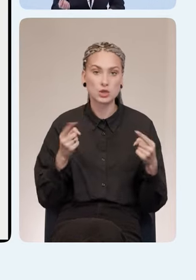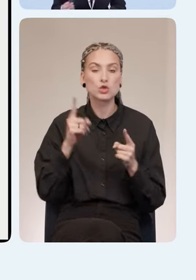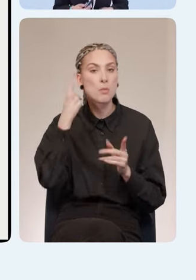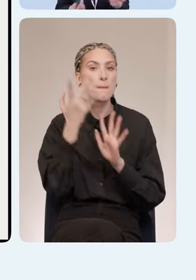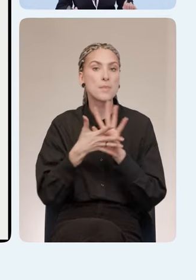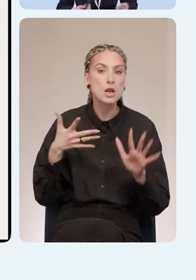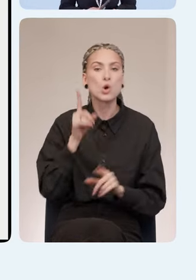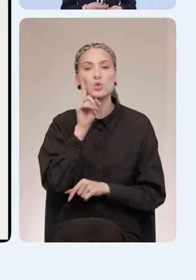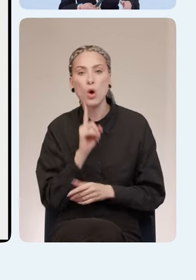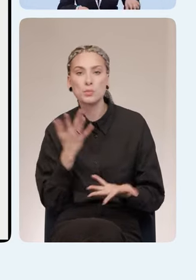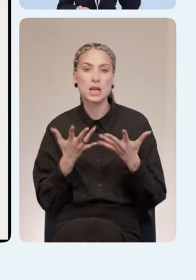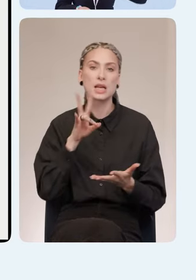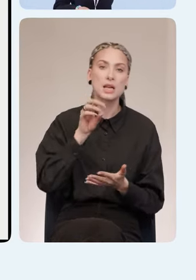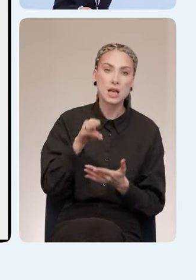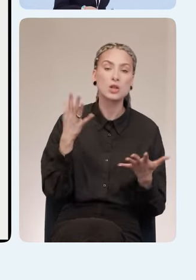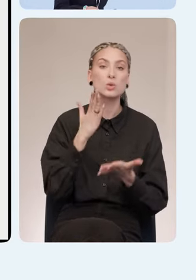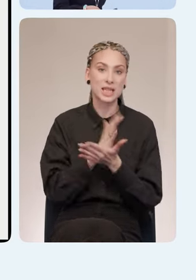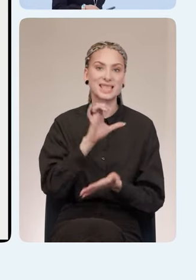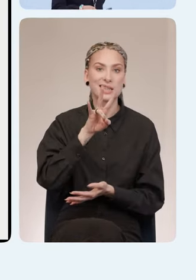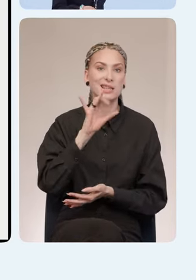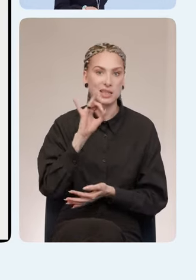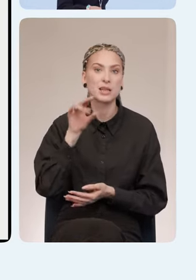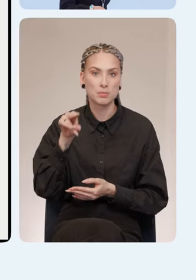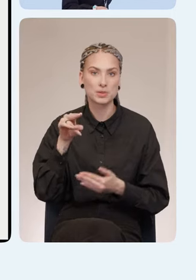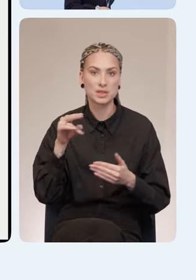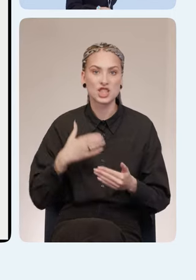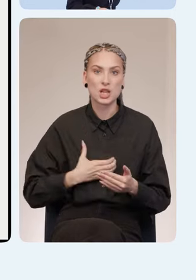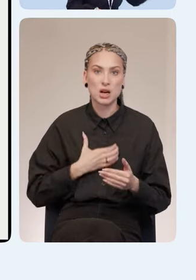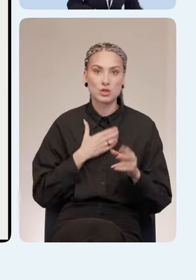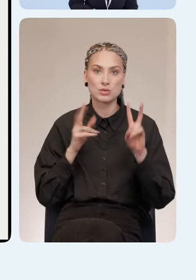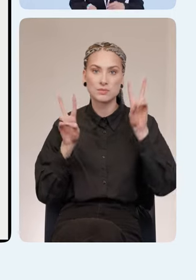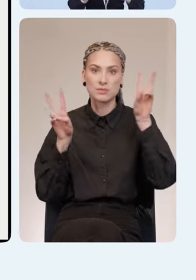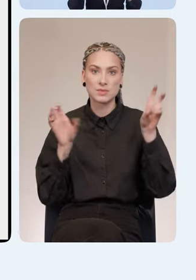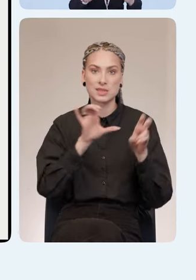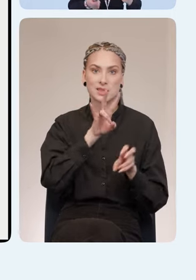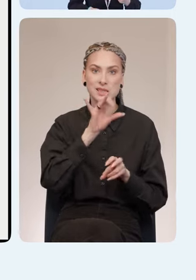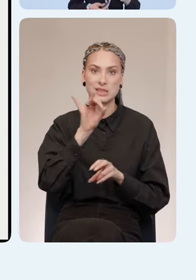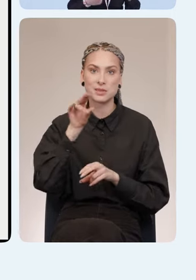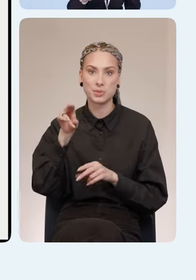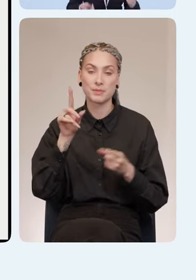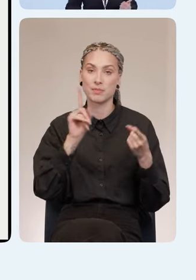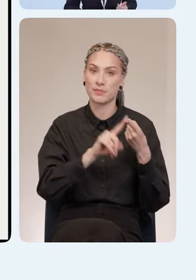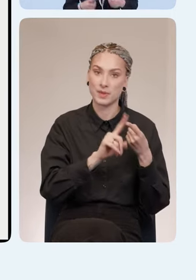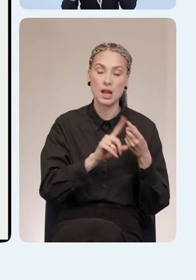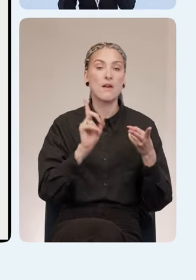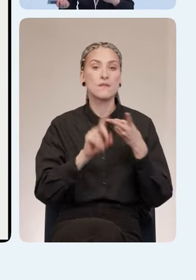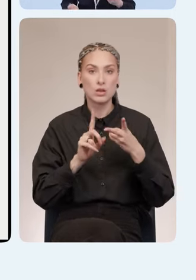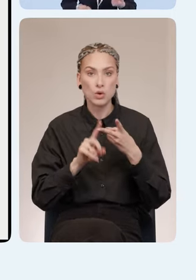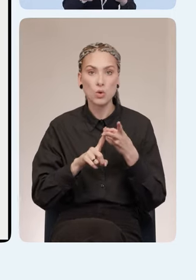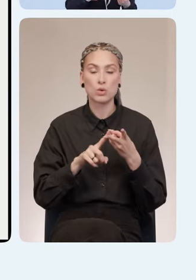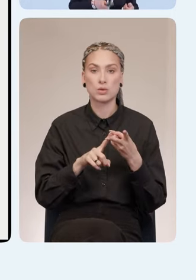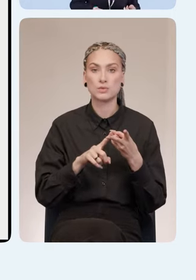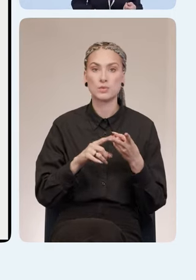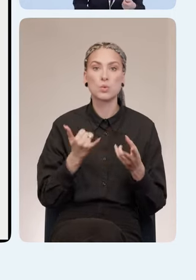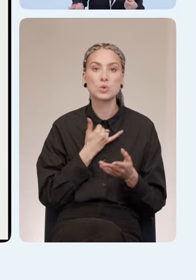удобно или нет, ну, во-первых, есть те самые снипы, вот эти вот страшные аббревиатура. Это раз. Два. У нас